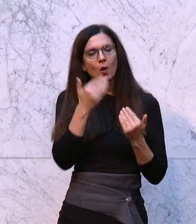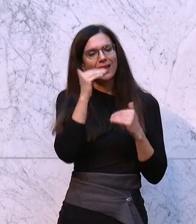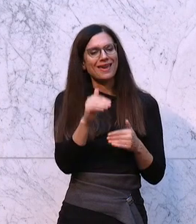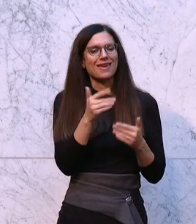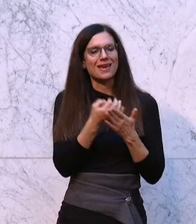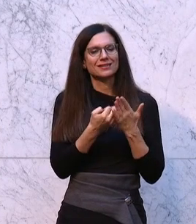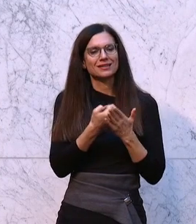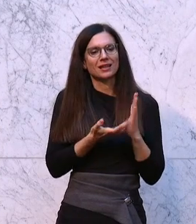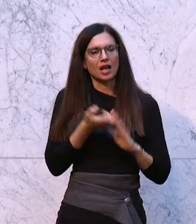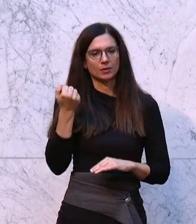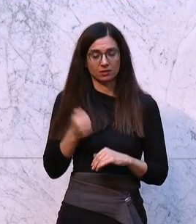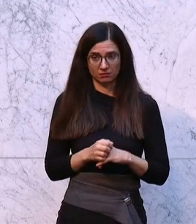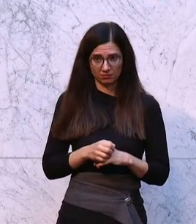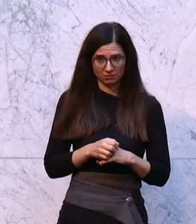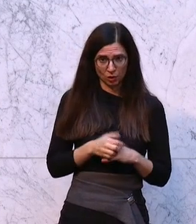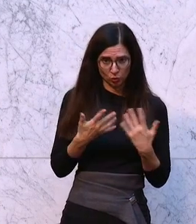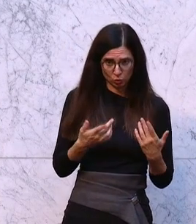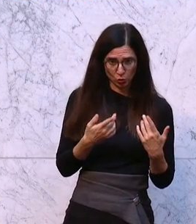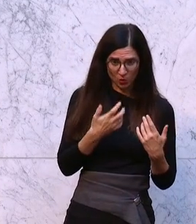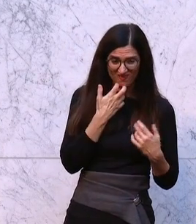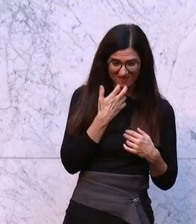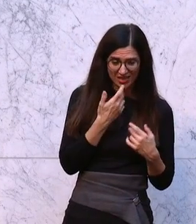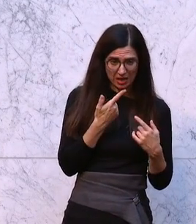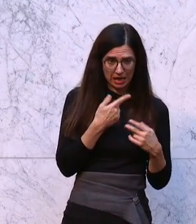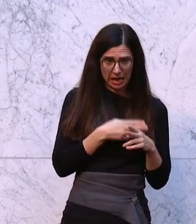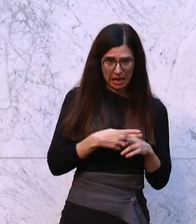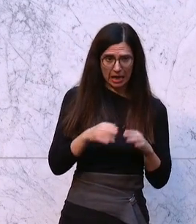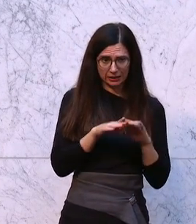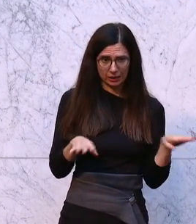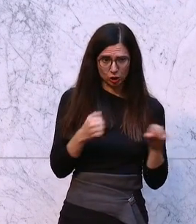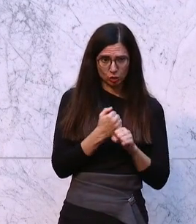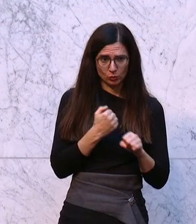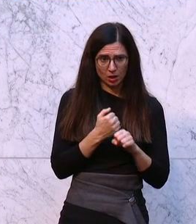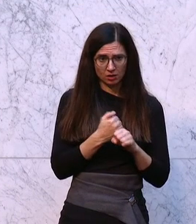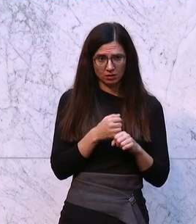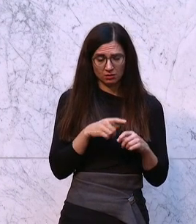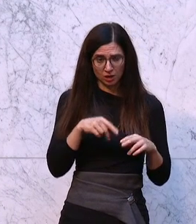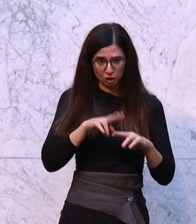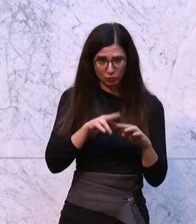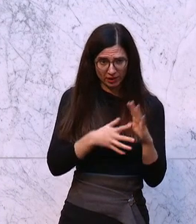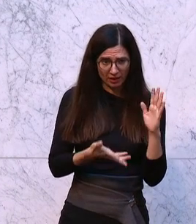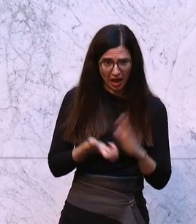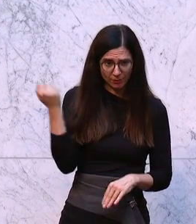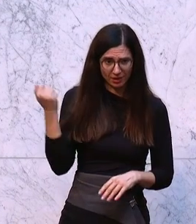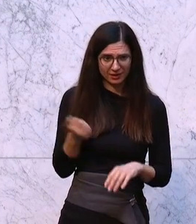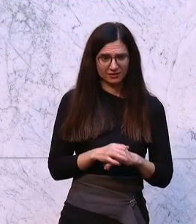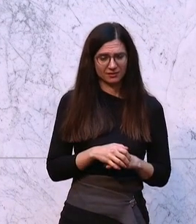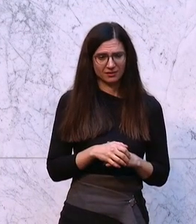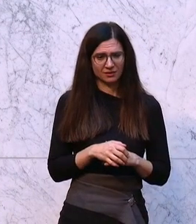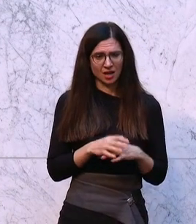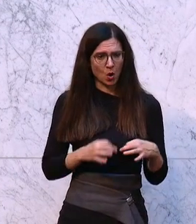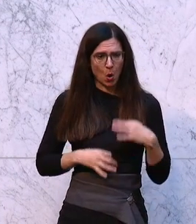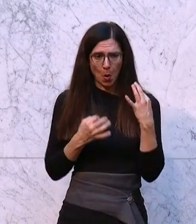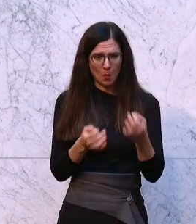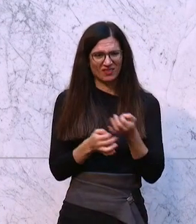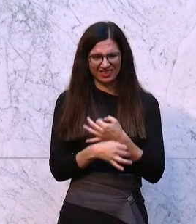also wenn das ein reiner Tisch sein soll, wenn man Kinderschänder dann womöglich auch Posthum Ehrenzeichen aberkennt, da haben die Opfer